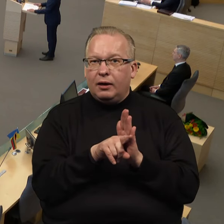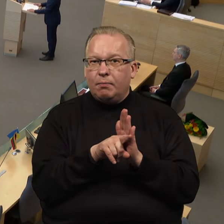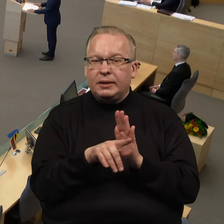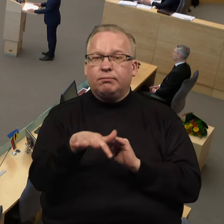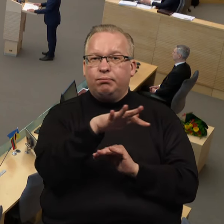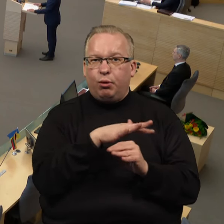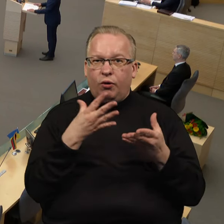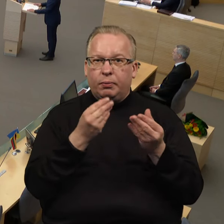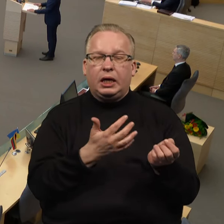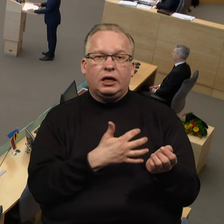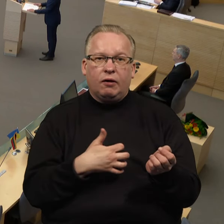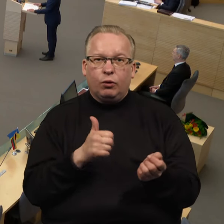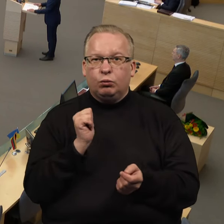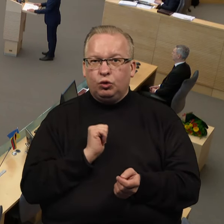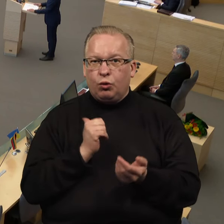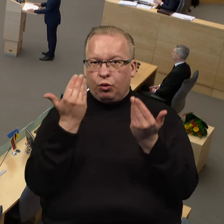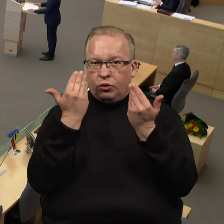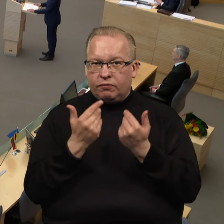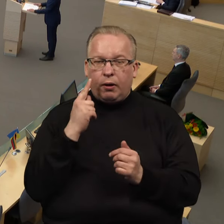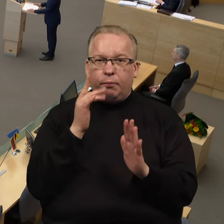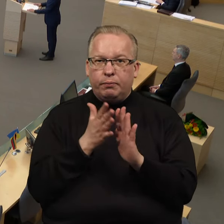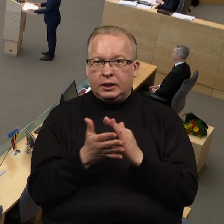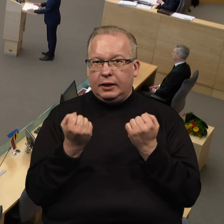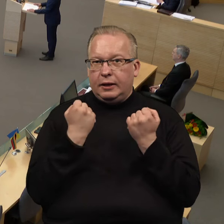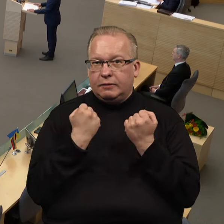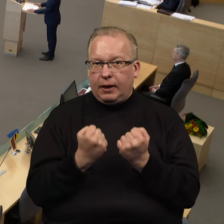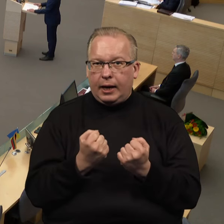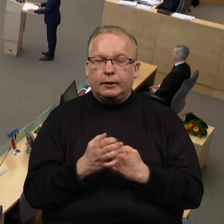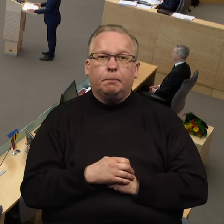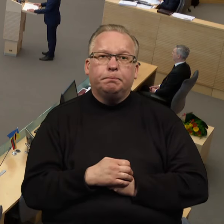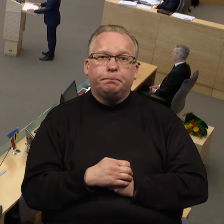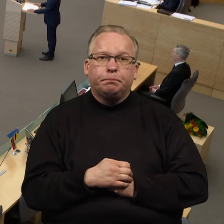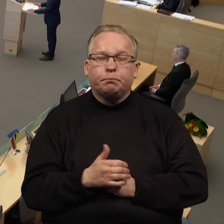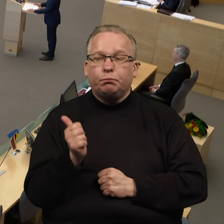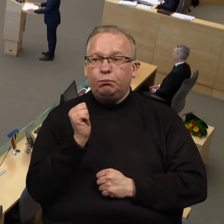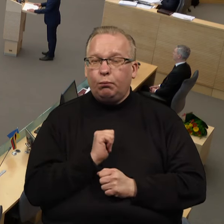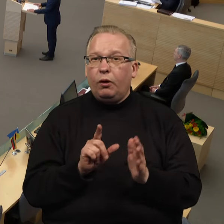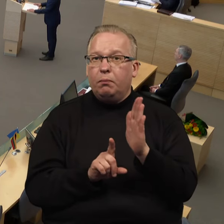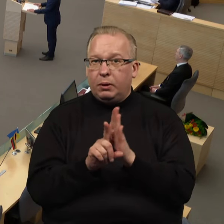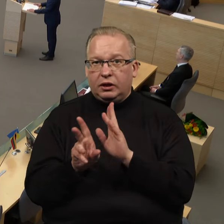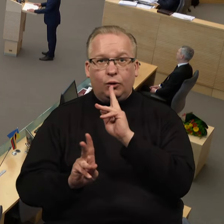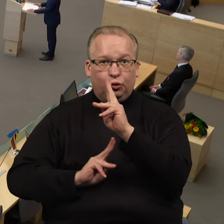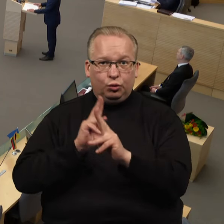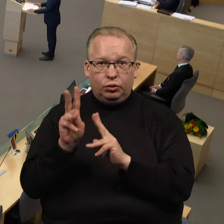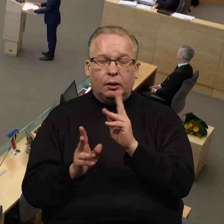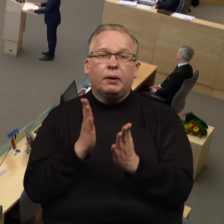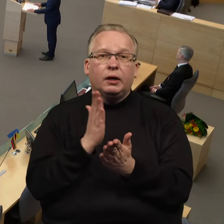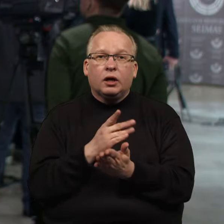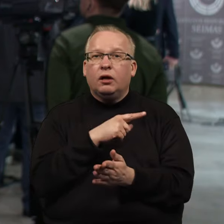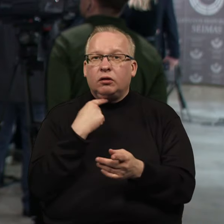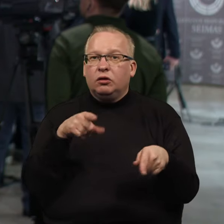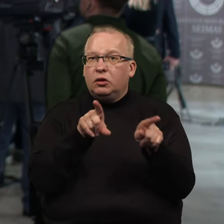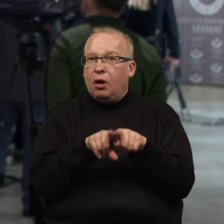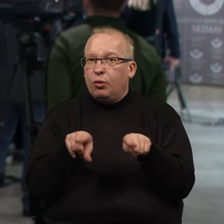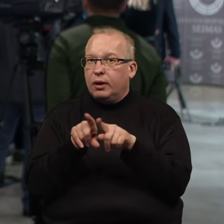aplinkai, gyvūnams, žmonių fiziniai ir psichiniai sveikatai. Žmonės pradėjo skūstis ir tie skundai yra daug kartiniai.